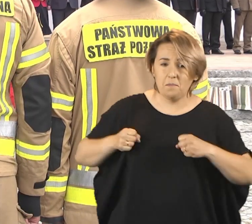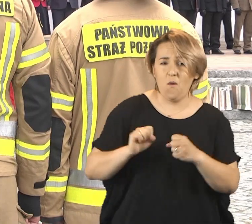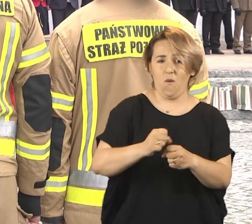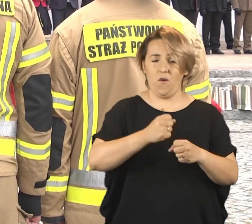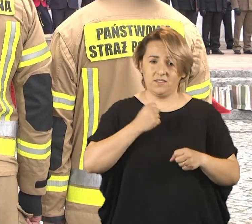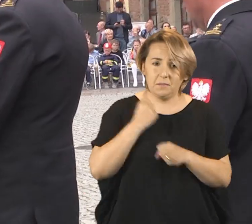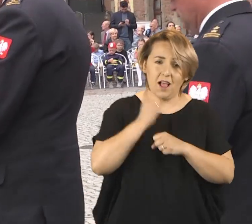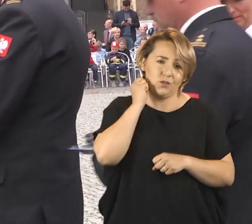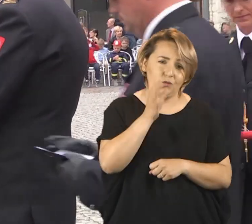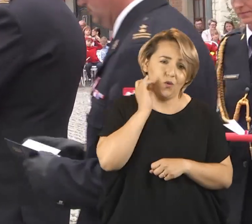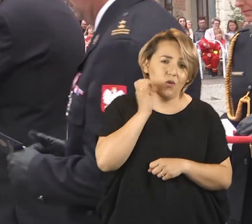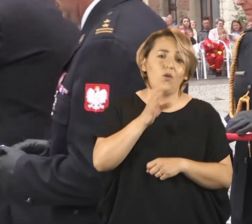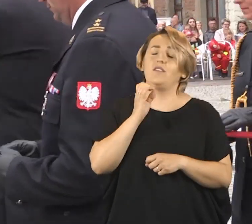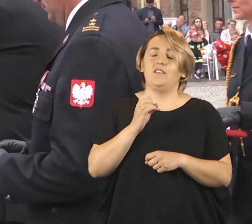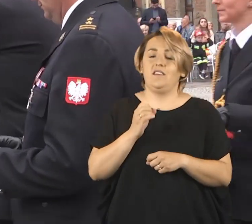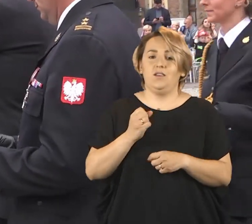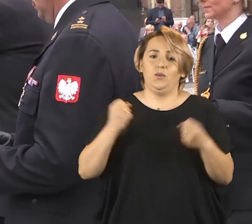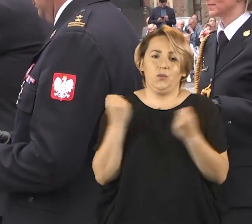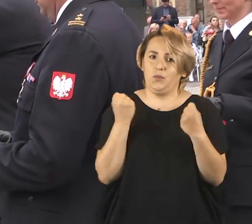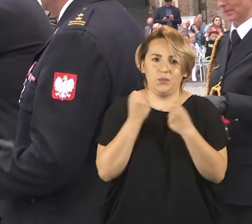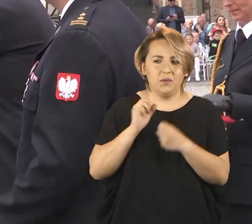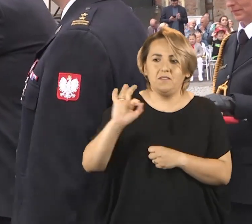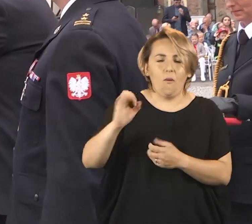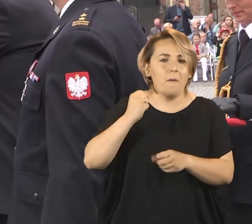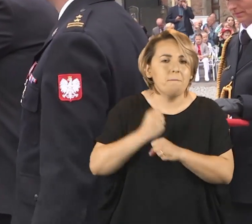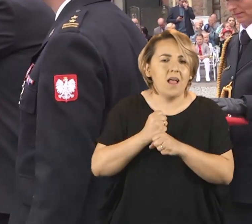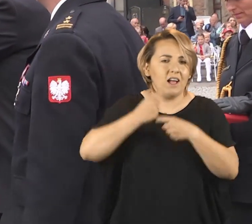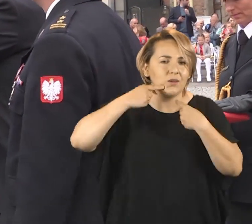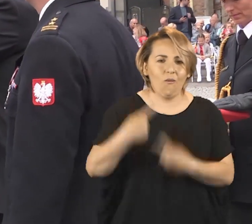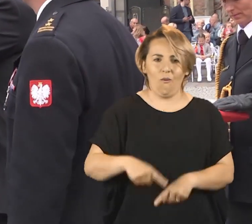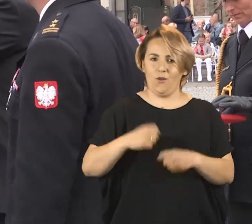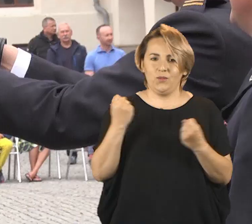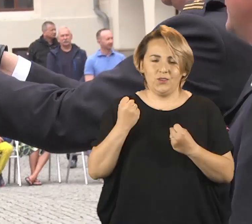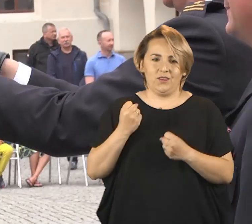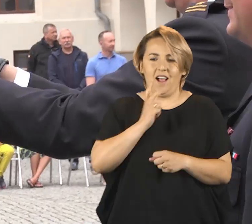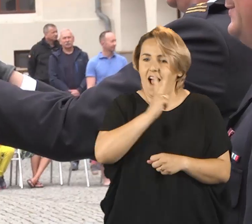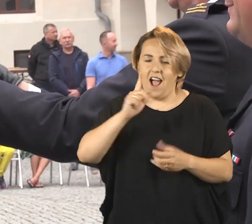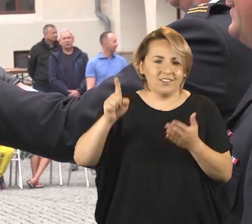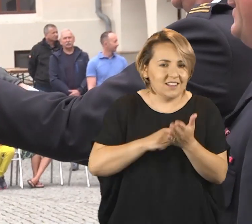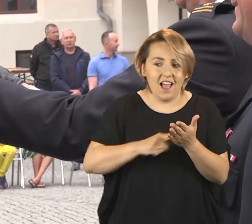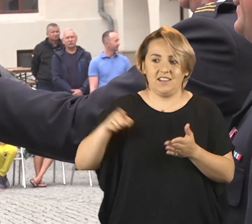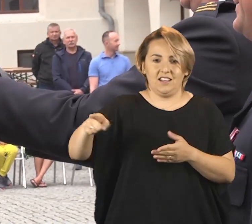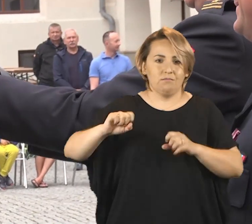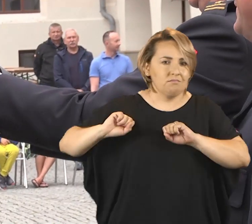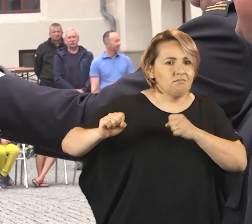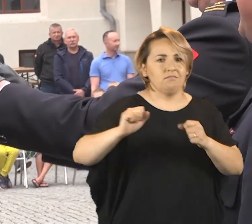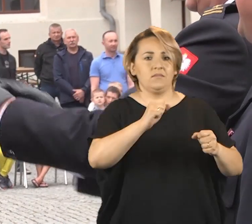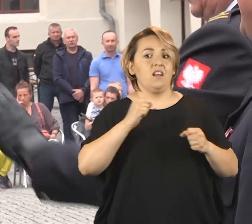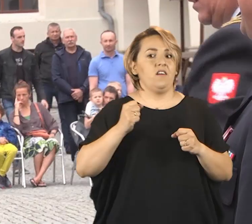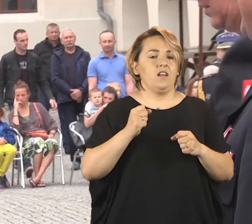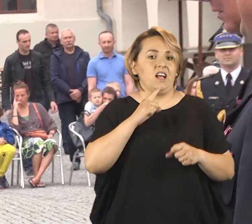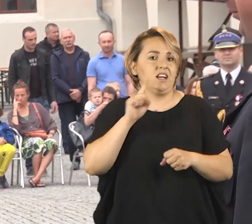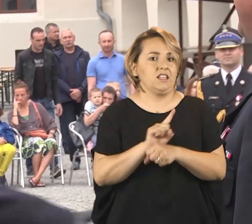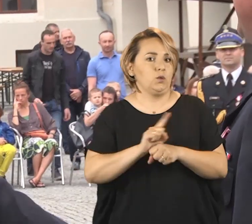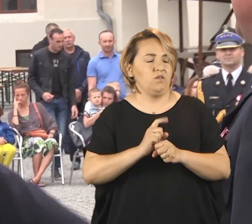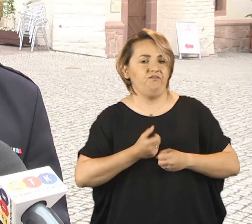wkładają strażacy w swoją codzienną pracę jest nie do opisania. Ich praca jest bardzo odpowiedzialna i za każdym razem podczas wykonywanych akcji